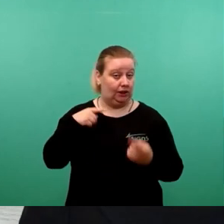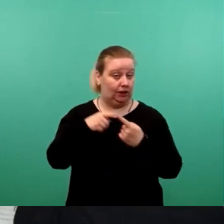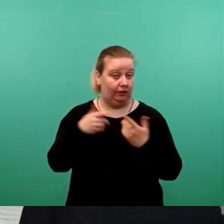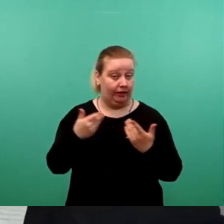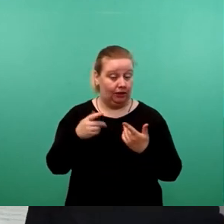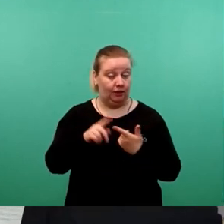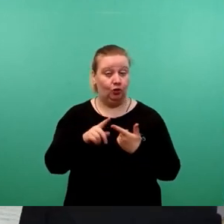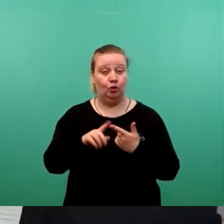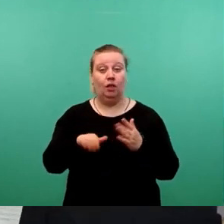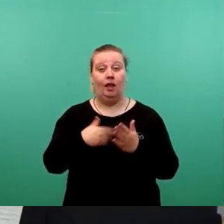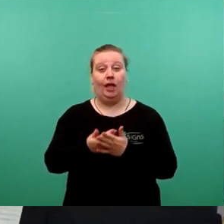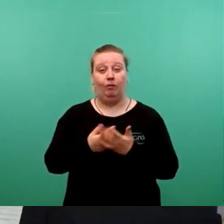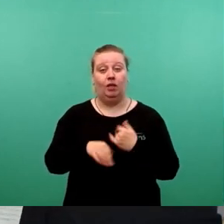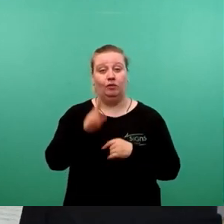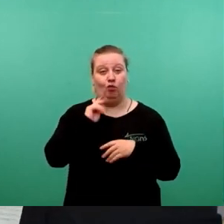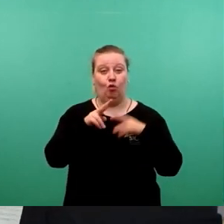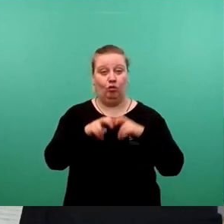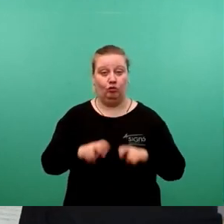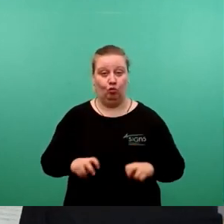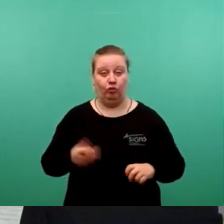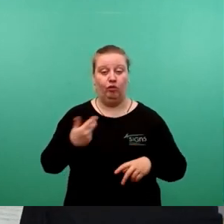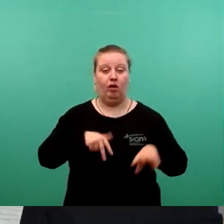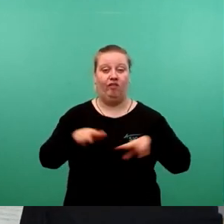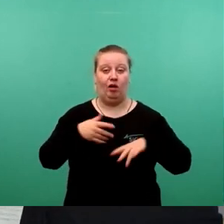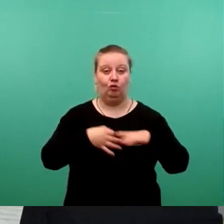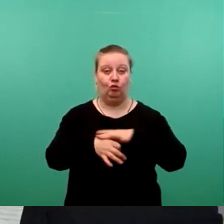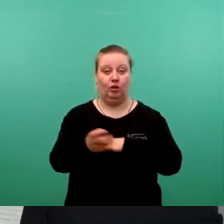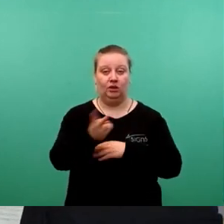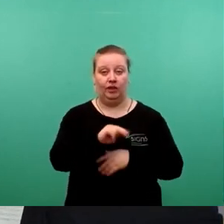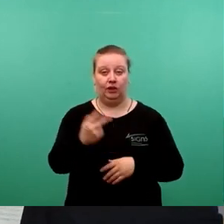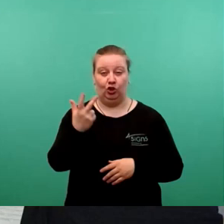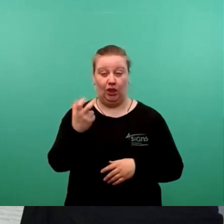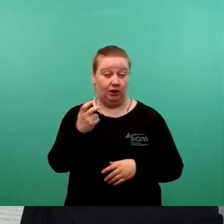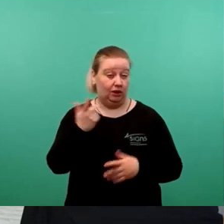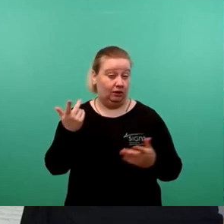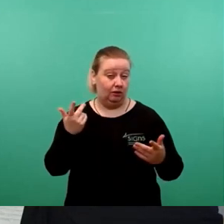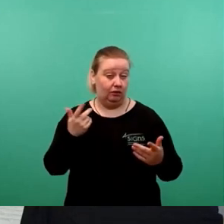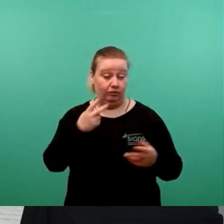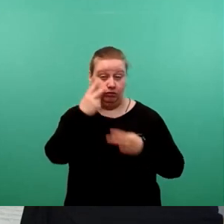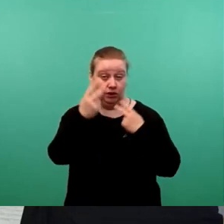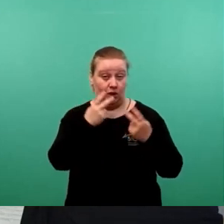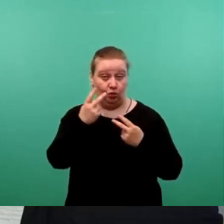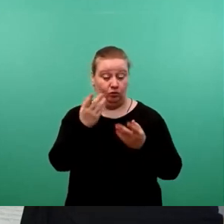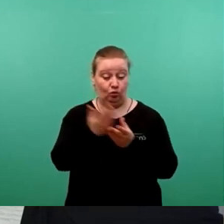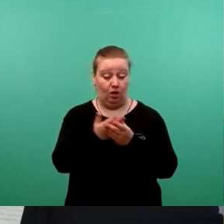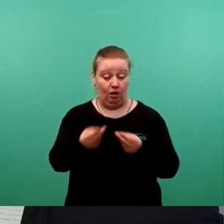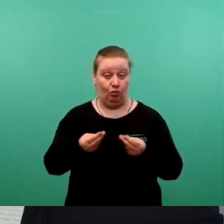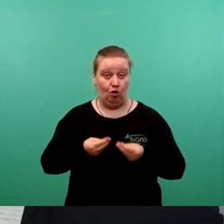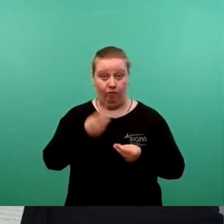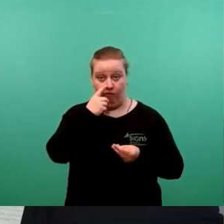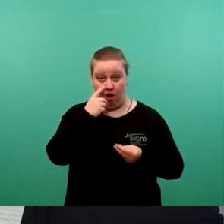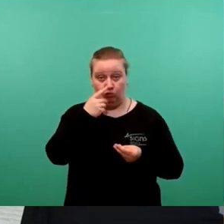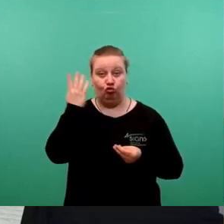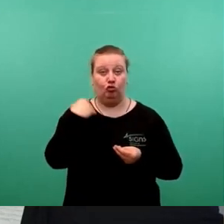werden die Ergebnisse der Evaluation der Verwaltungsunterbringung 2030 vorgelegt? Welche dem Stadtrat bereits im